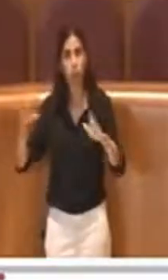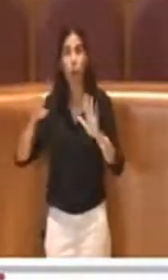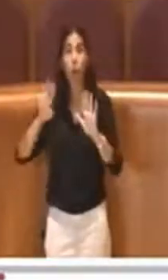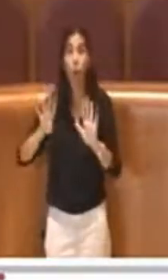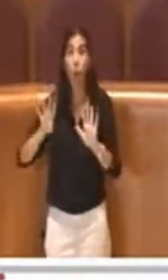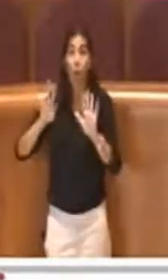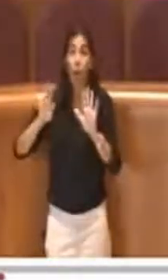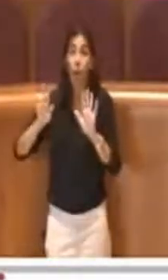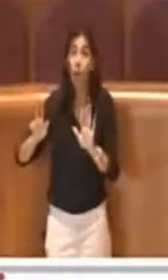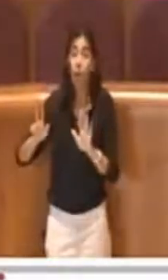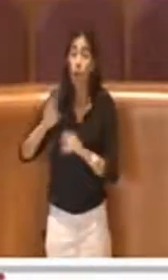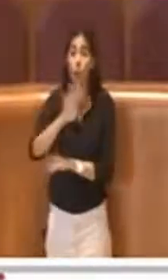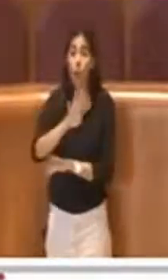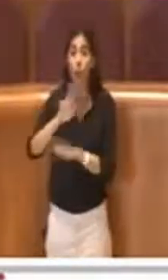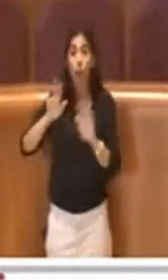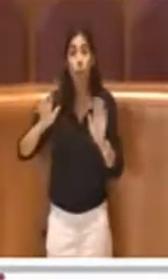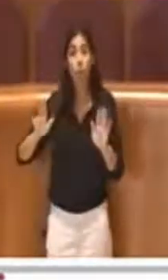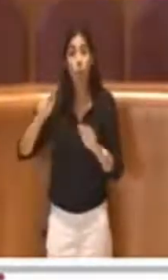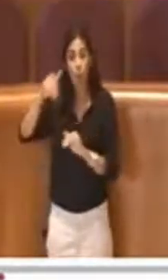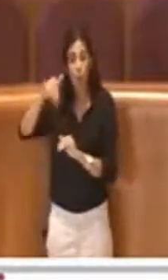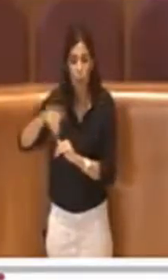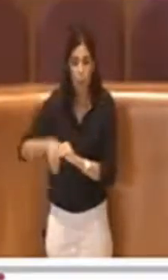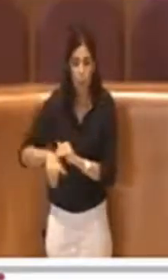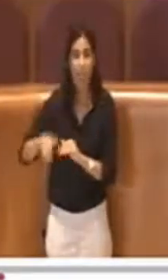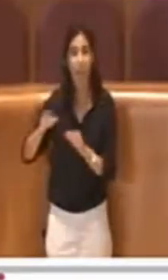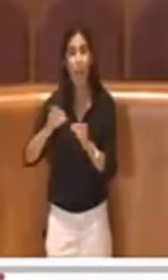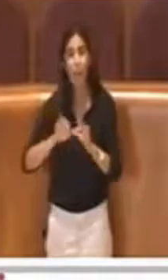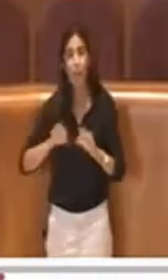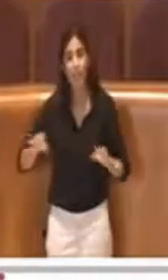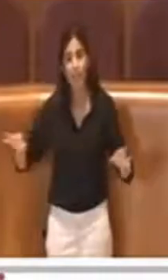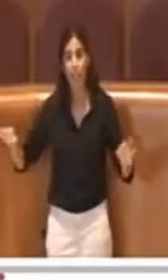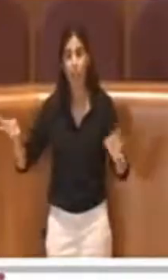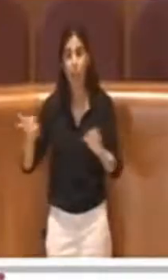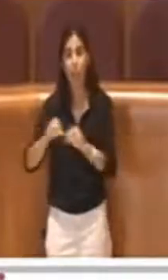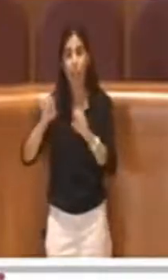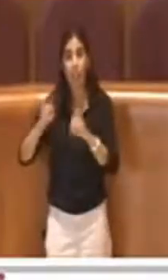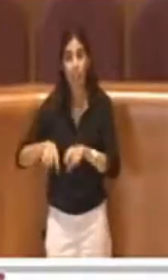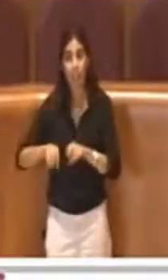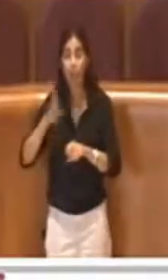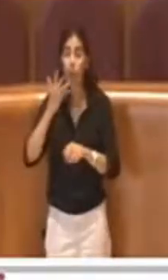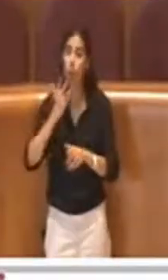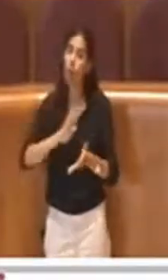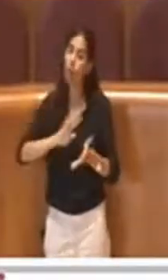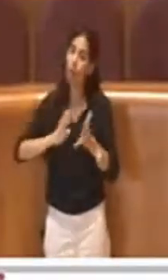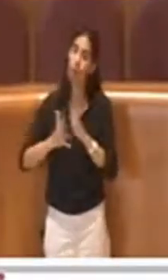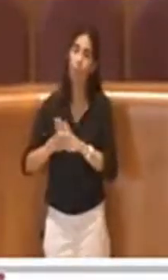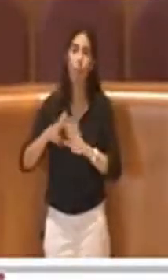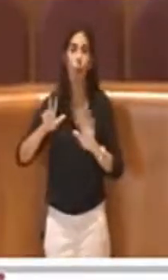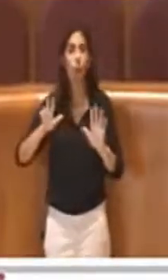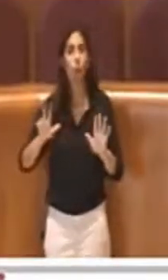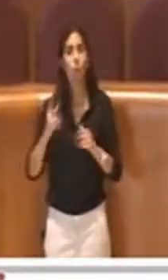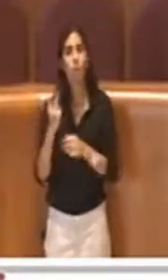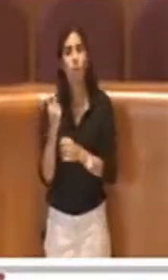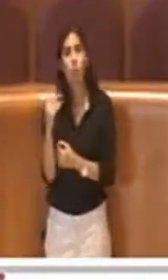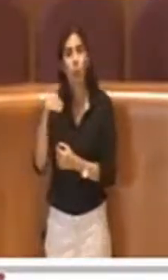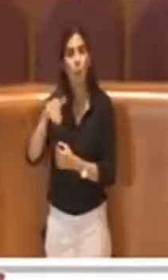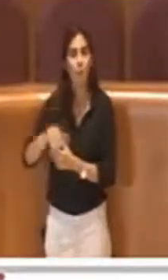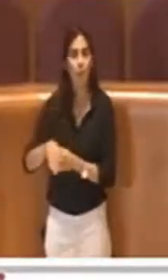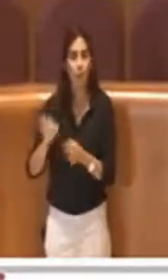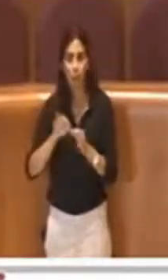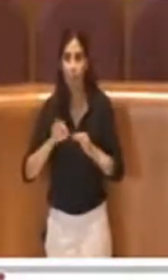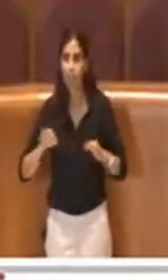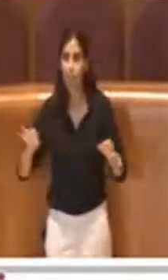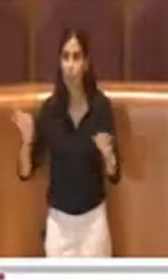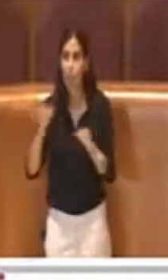mila metri quadrati di discarica a 82 mila metri quadrati, perciò quasi un raddoppio